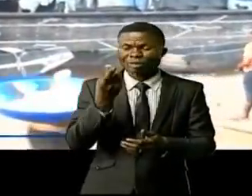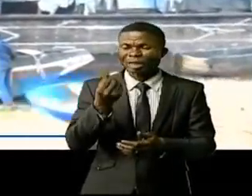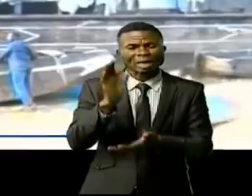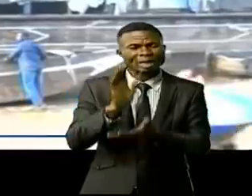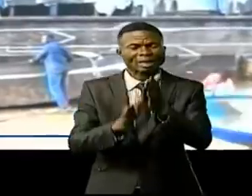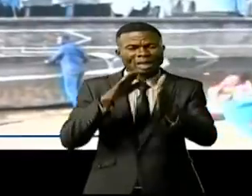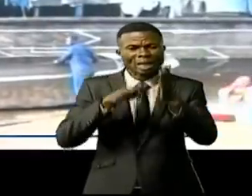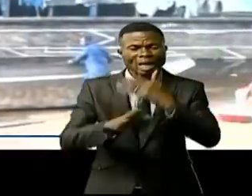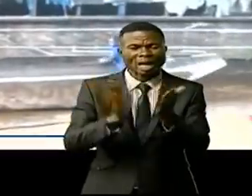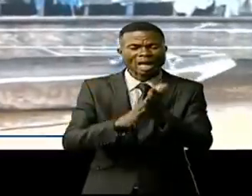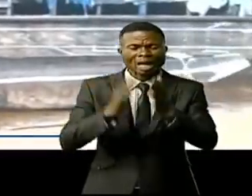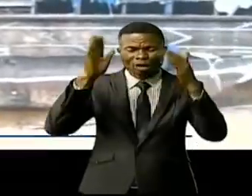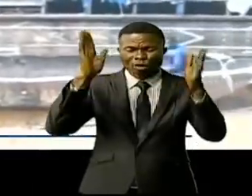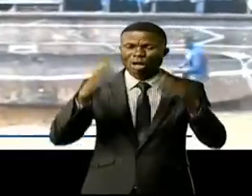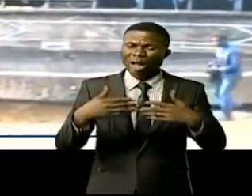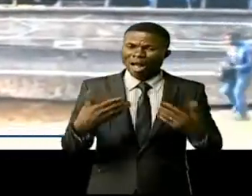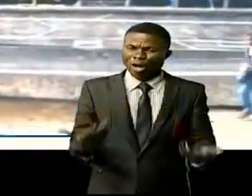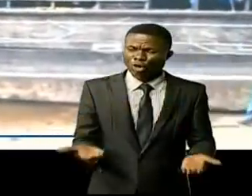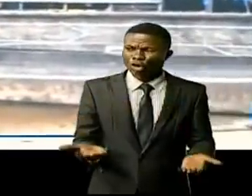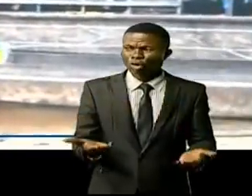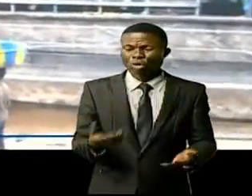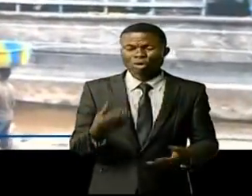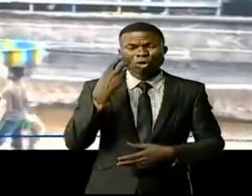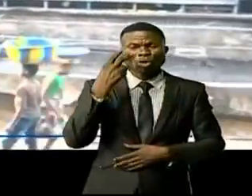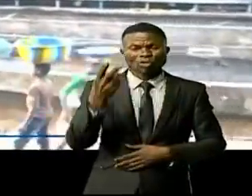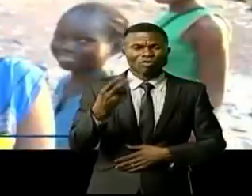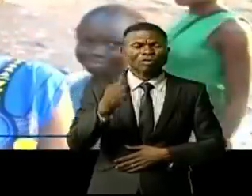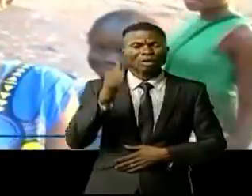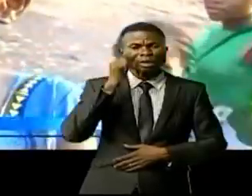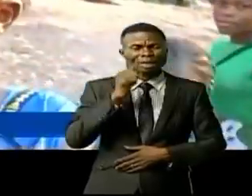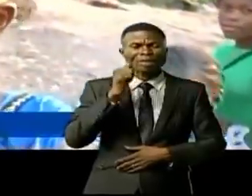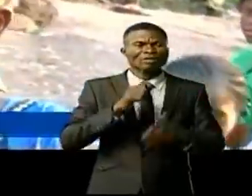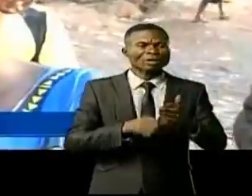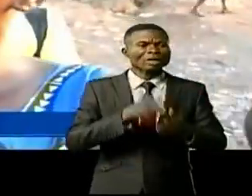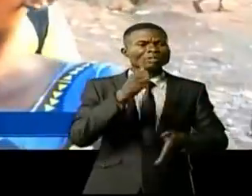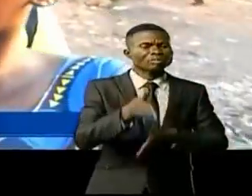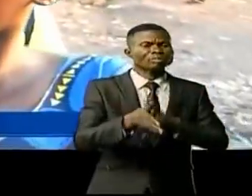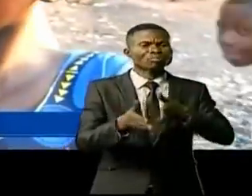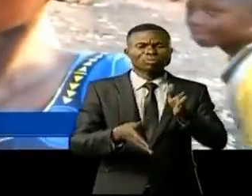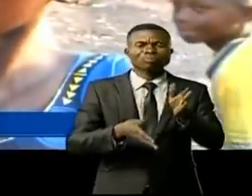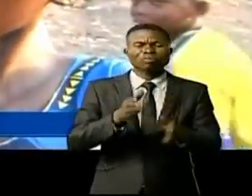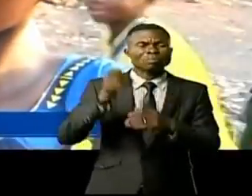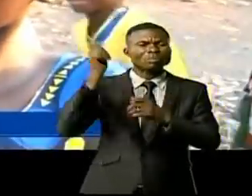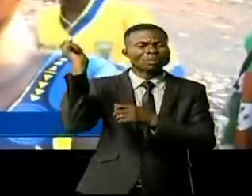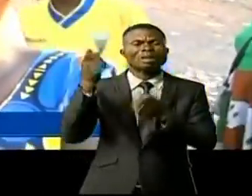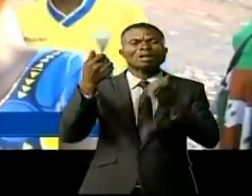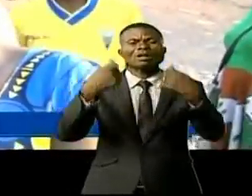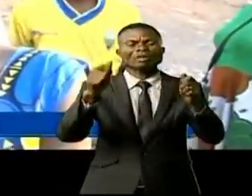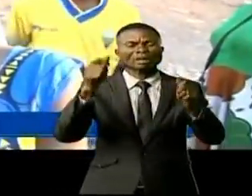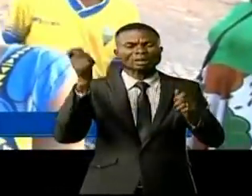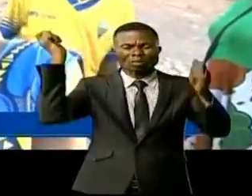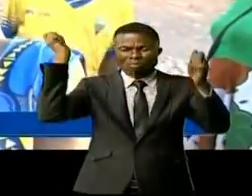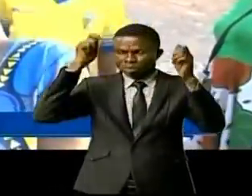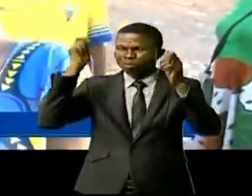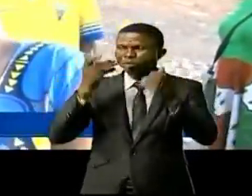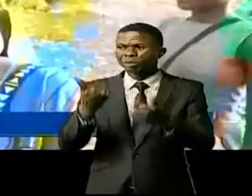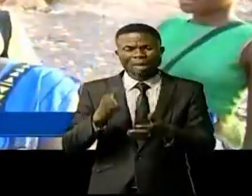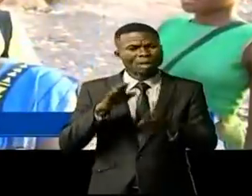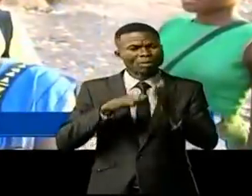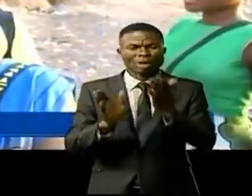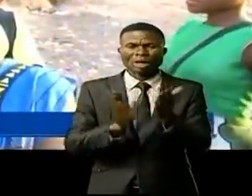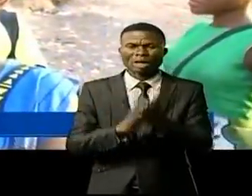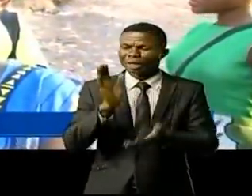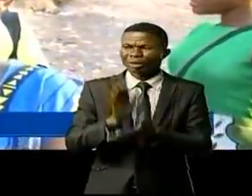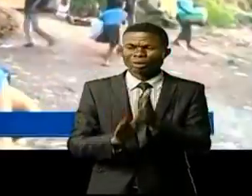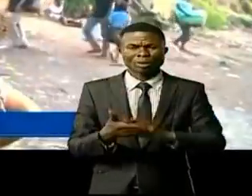'assurer une certaine autonomie financière et payer leurs études. Je suis en septième et je vends pour chercher l'argent.